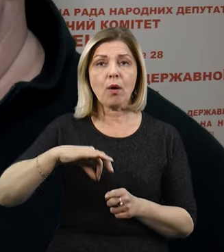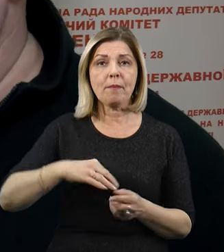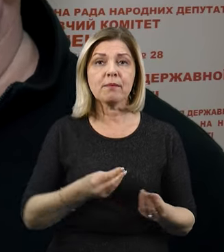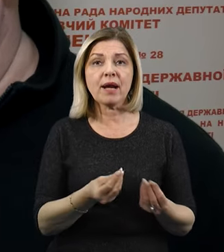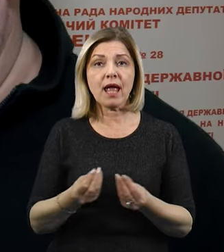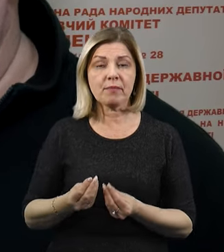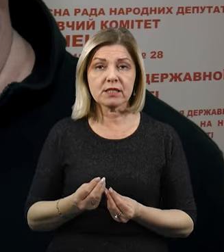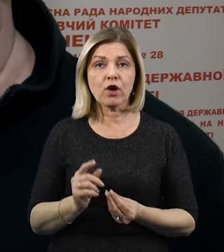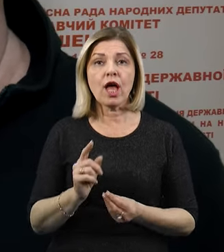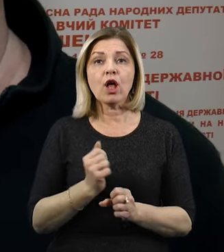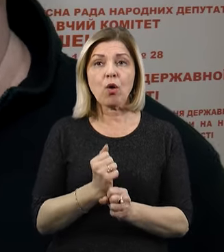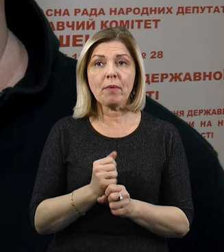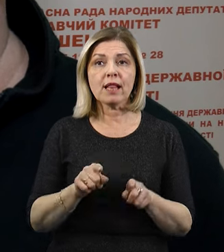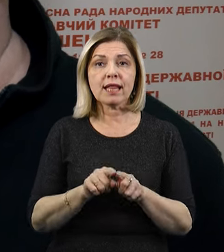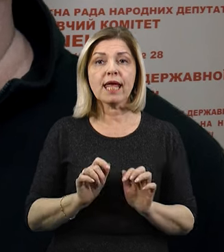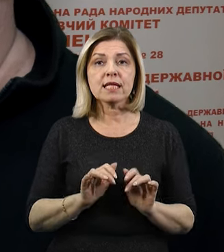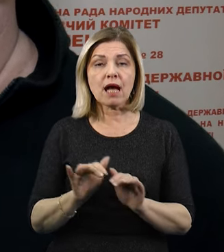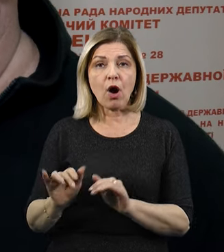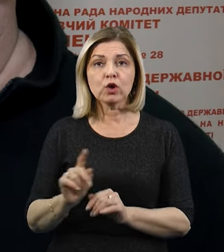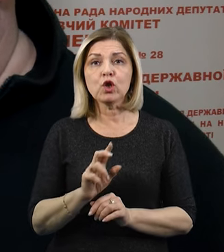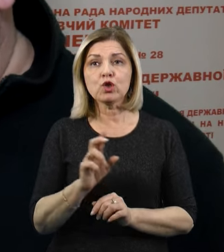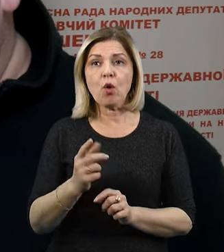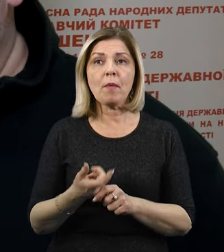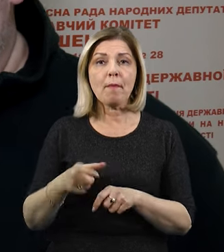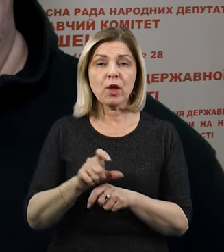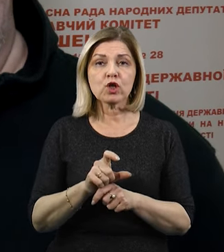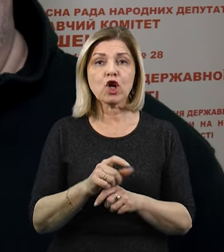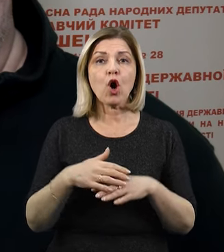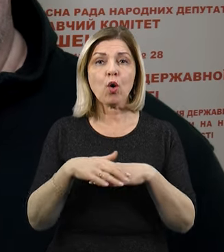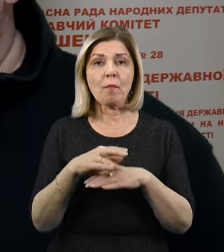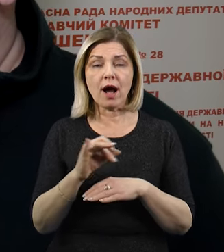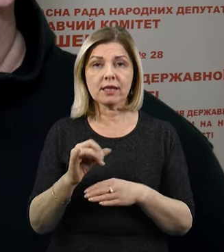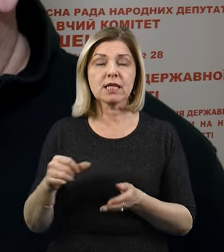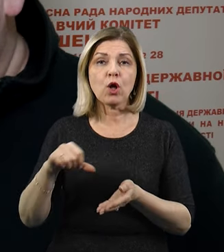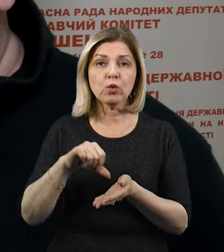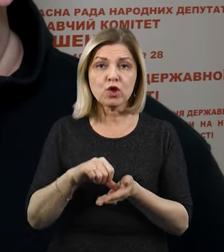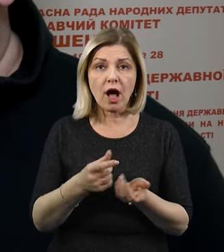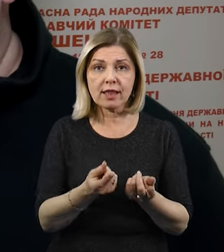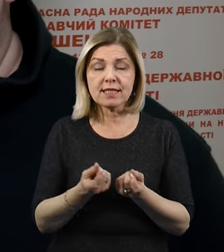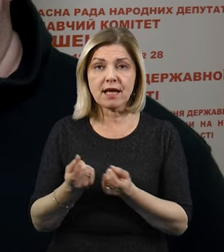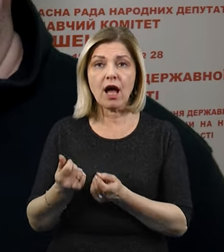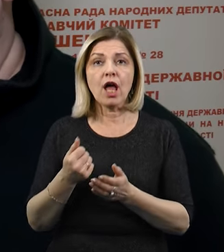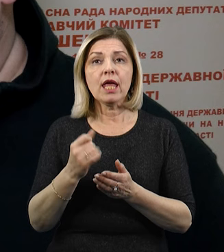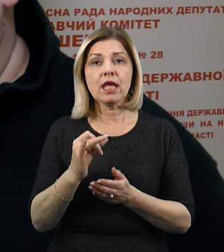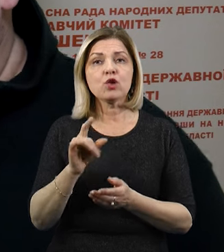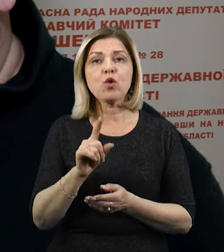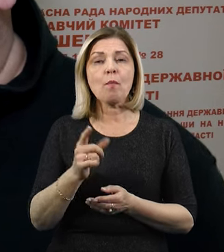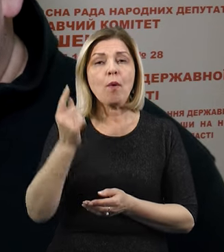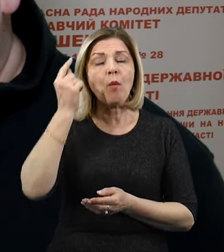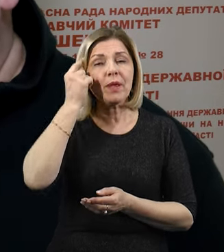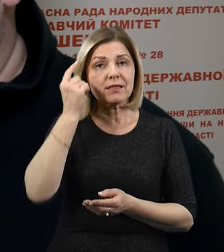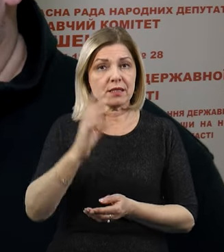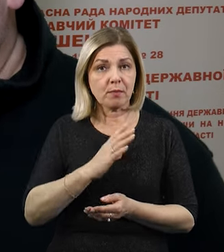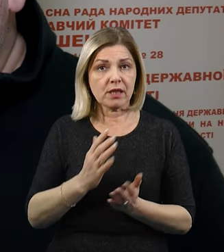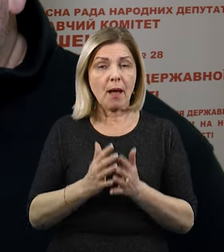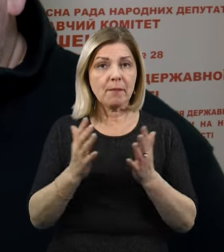заходи для того, щоб громади більше долучалися до реалізації цих державних програм, щоб обізнаність була вища, тому що вони всім